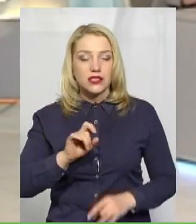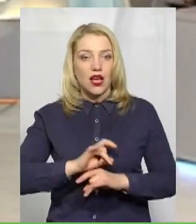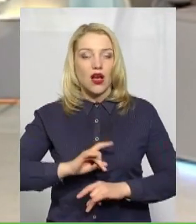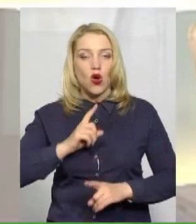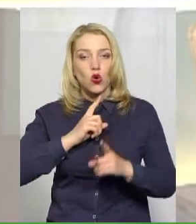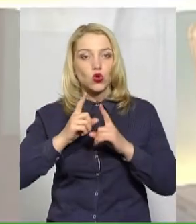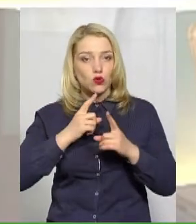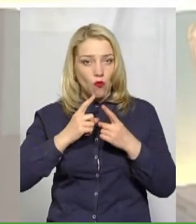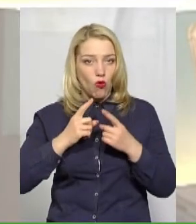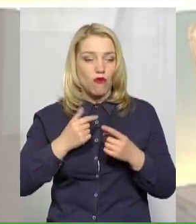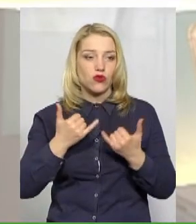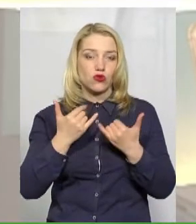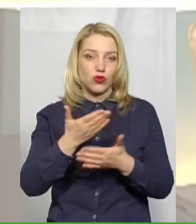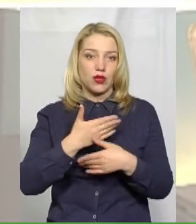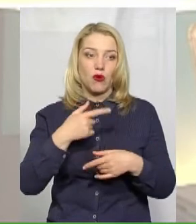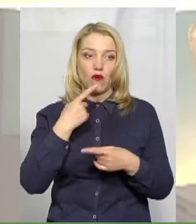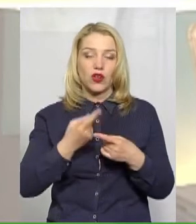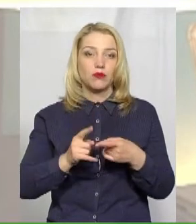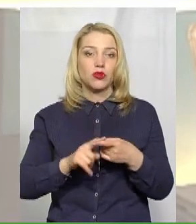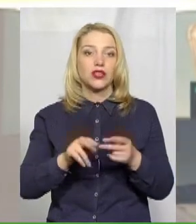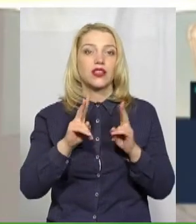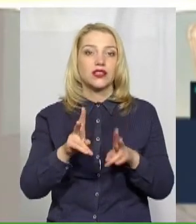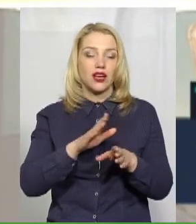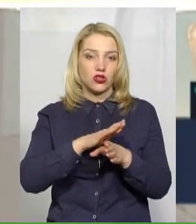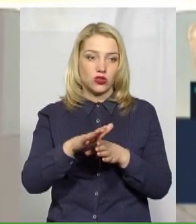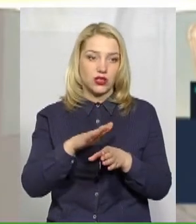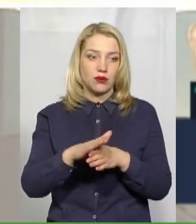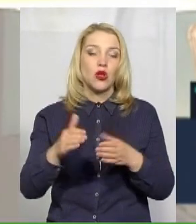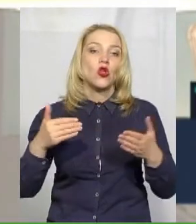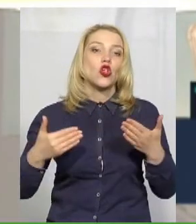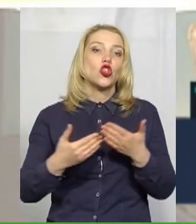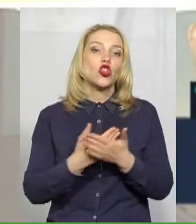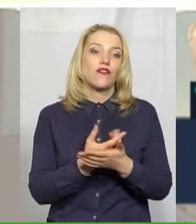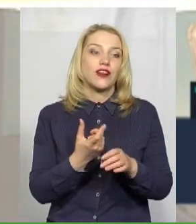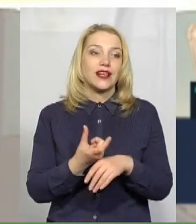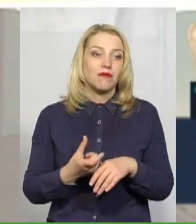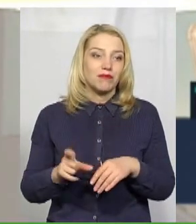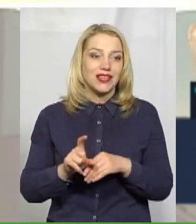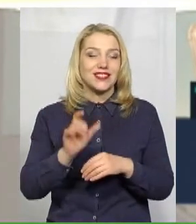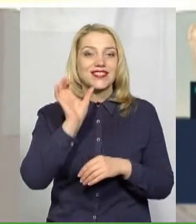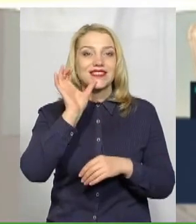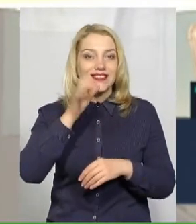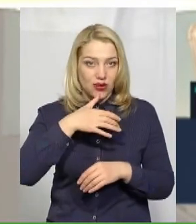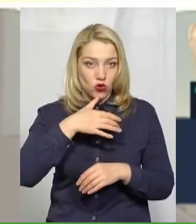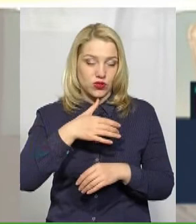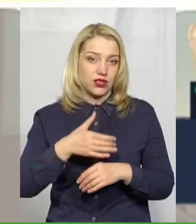Сьогодні ми говорили про те, як дотримуються нових, більш серйозних